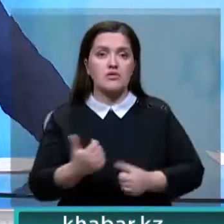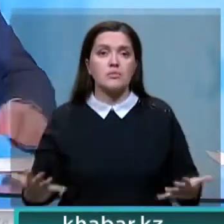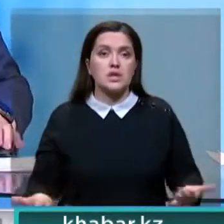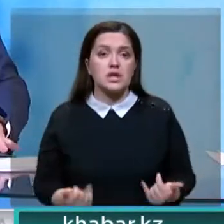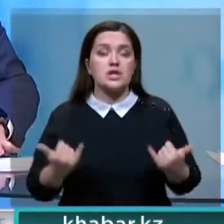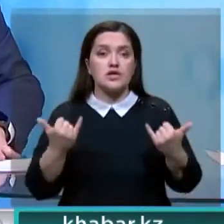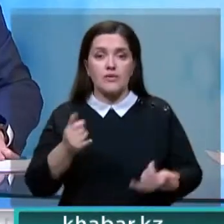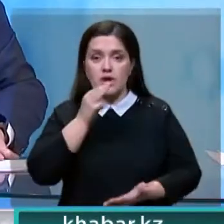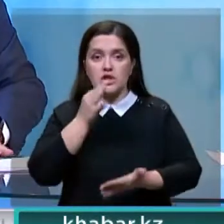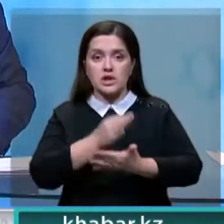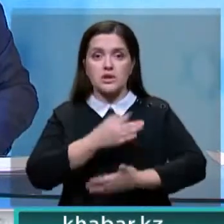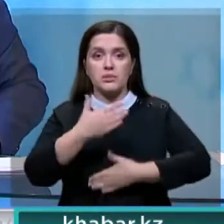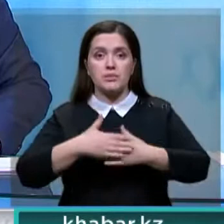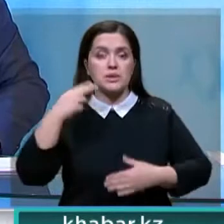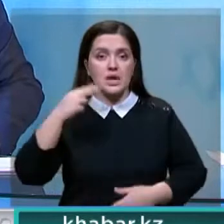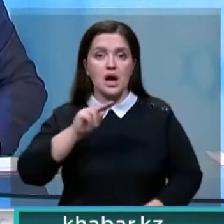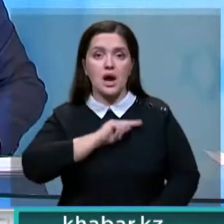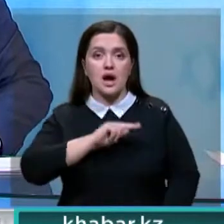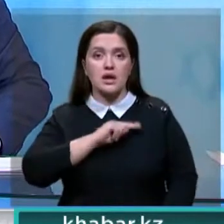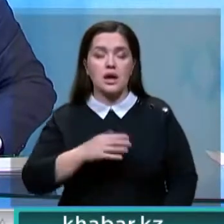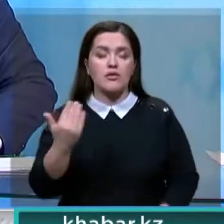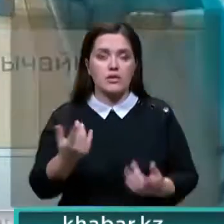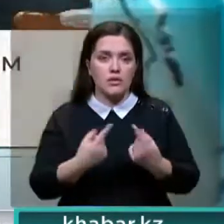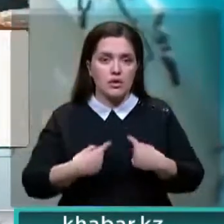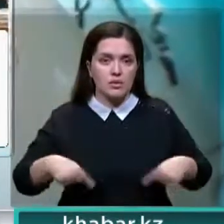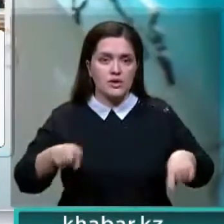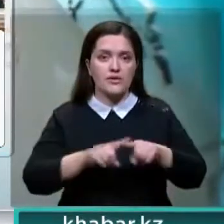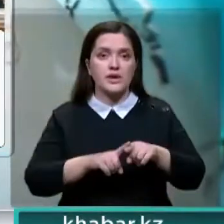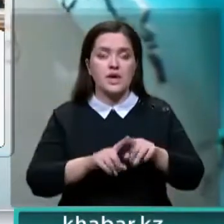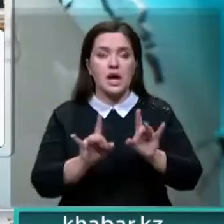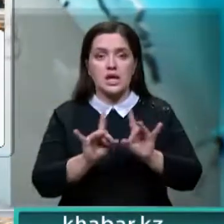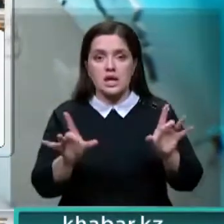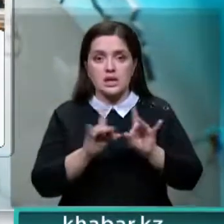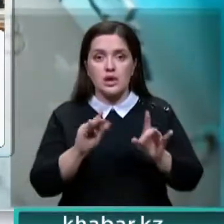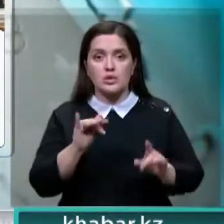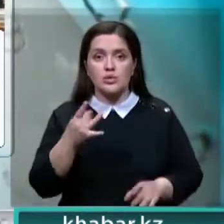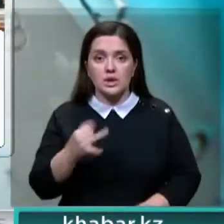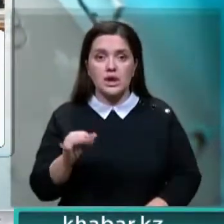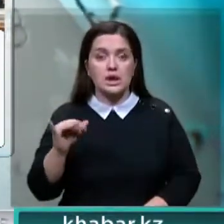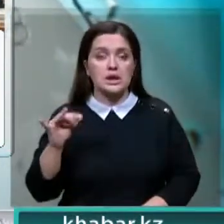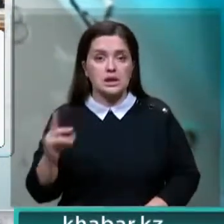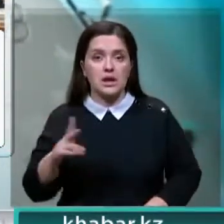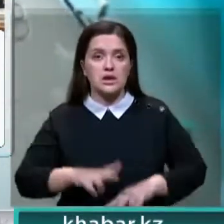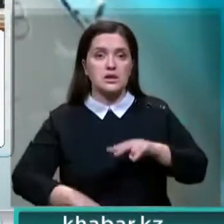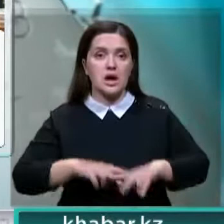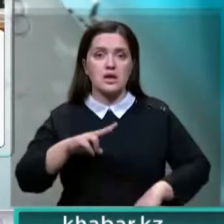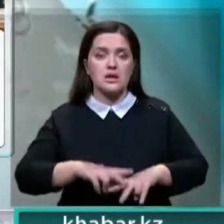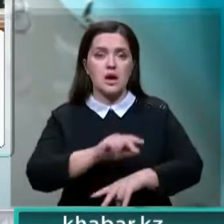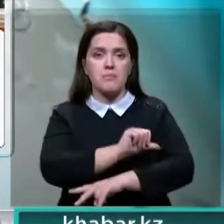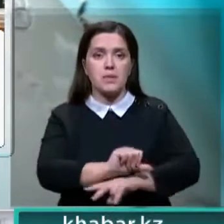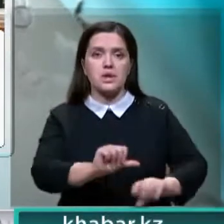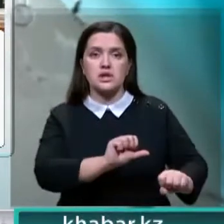Главный спасатель страны сегодня отчитался перед президентом о работе его ведомства. Рассказал Юрий Ильин о строительстве